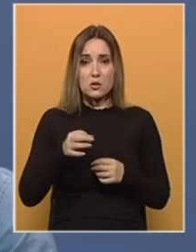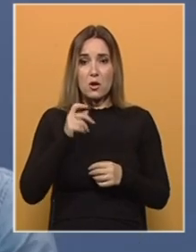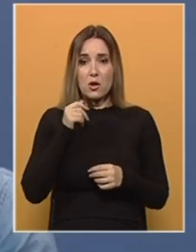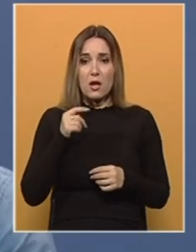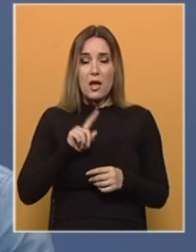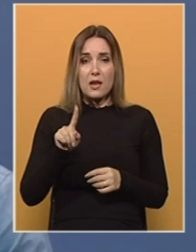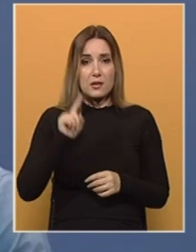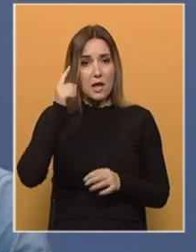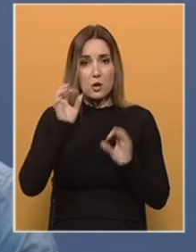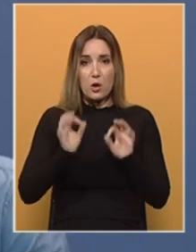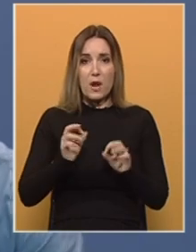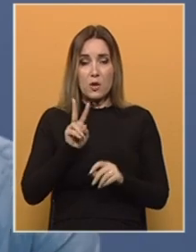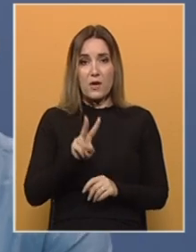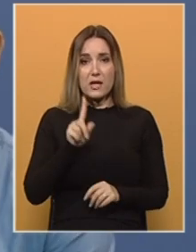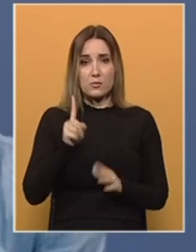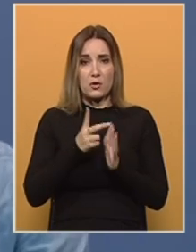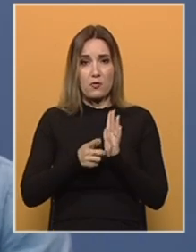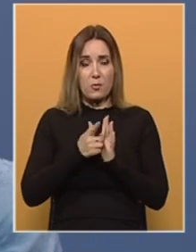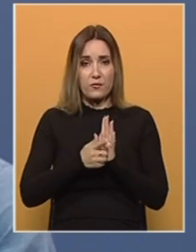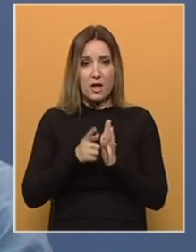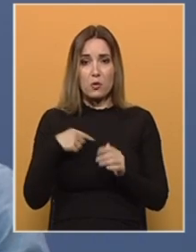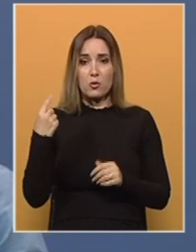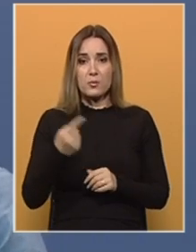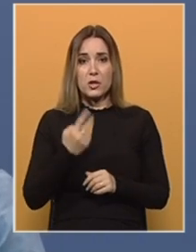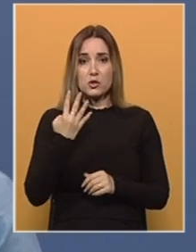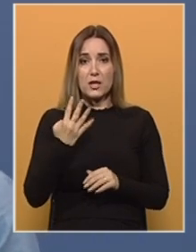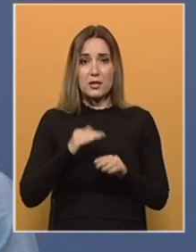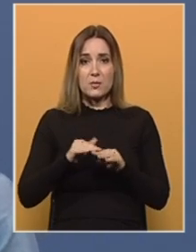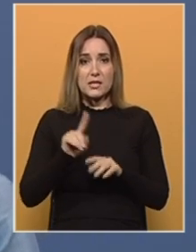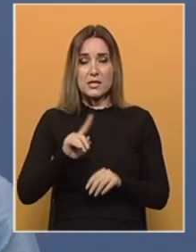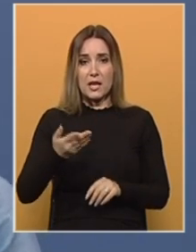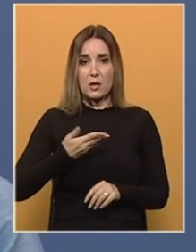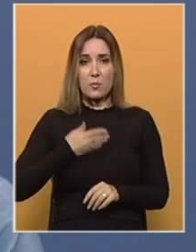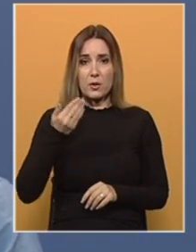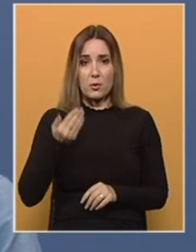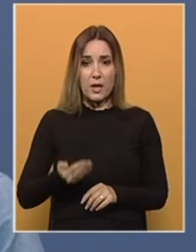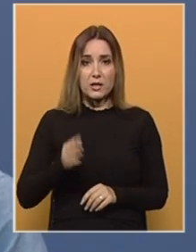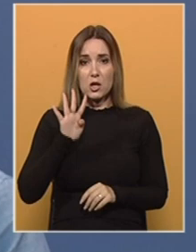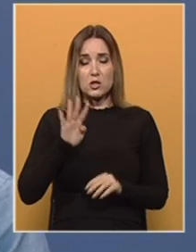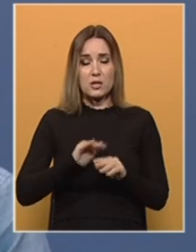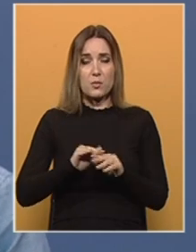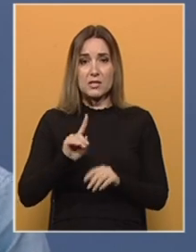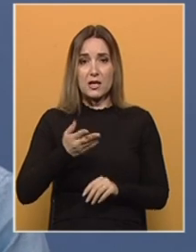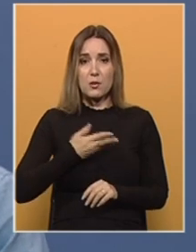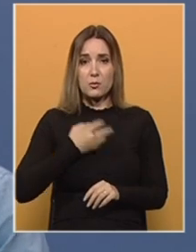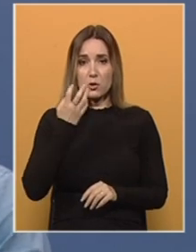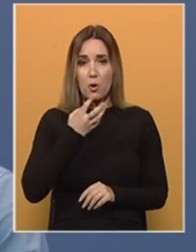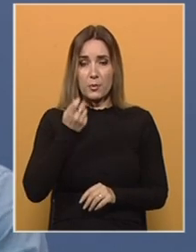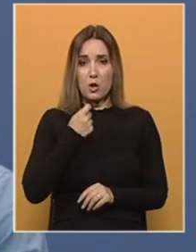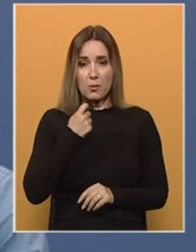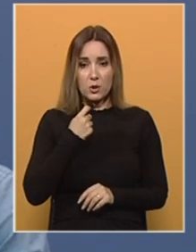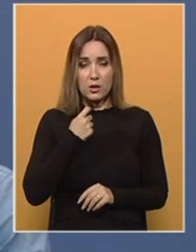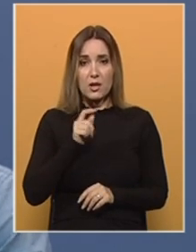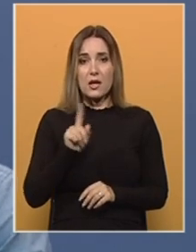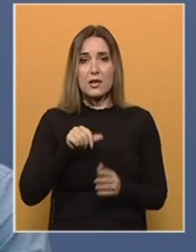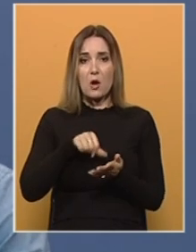Nenormalno je da u 21. vijeku mi četiri mjeseca ne dobijemo platu, da četiri mjeseca ne dobijemo topli obrok i da se